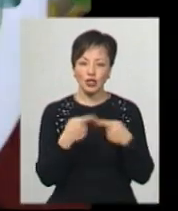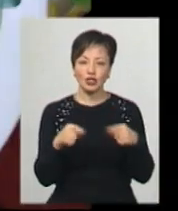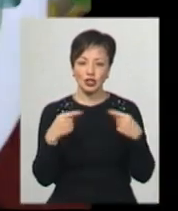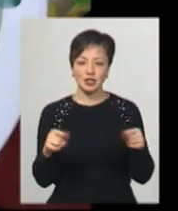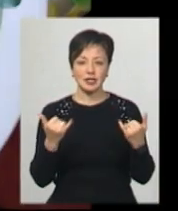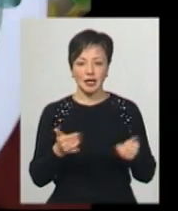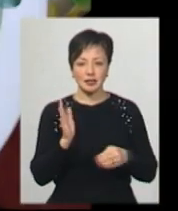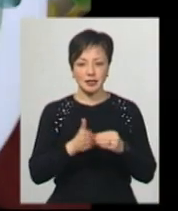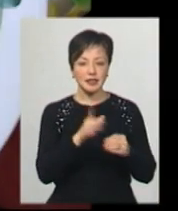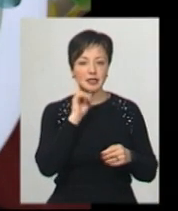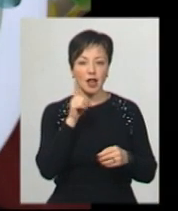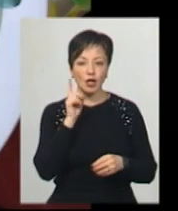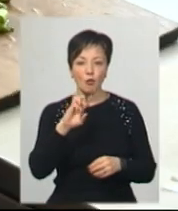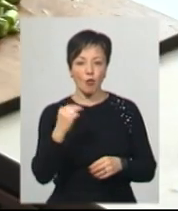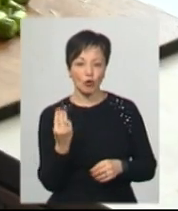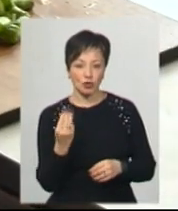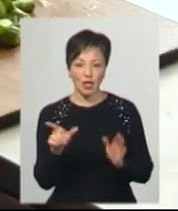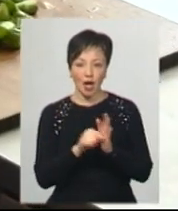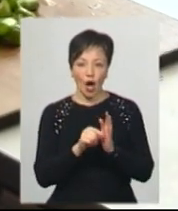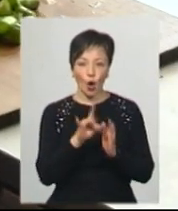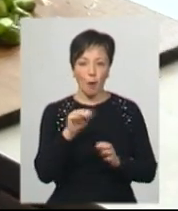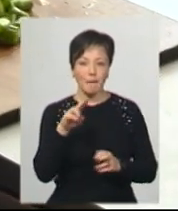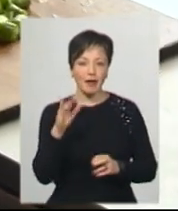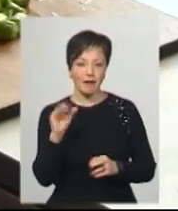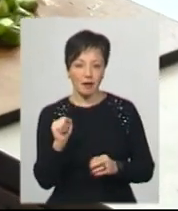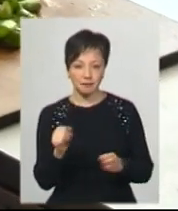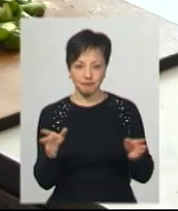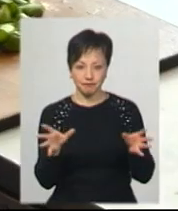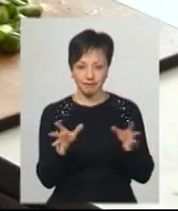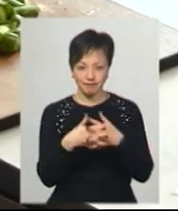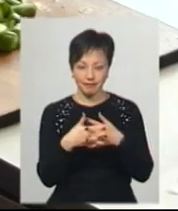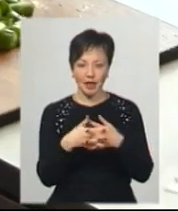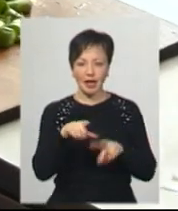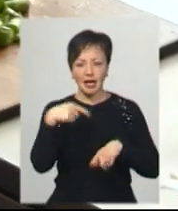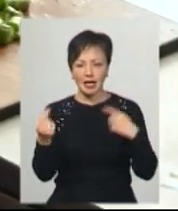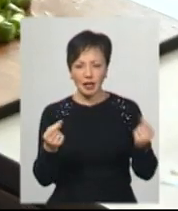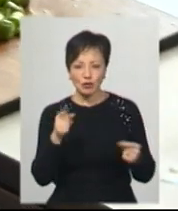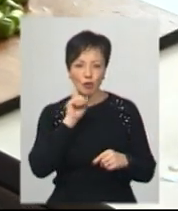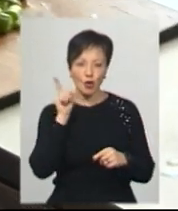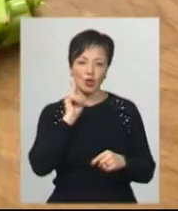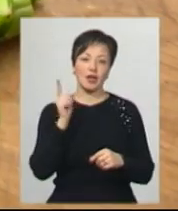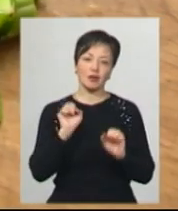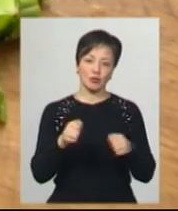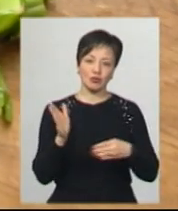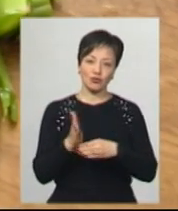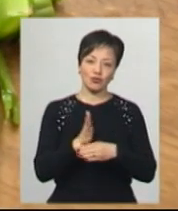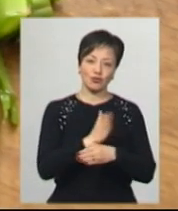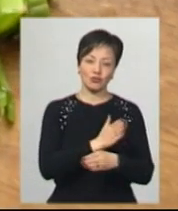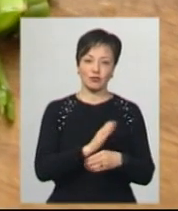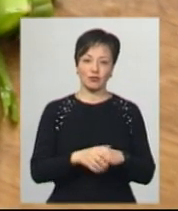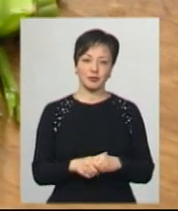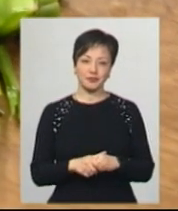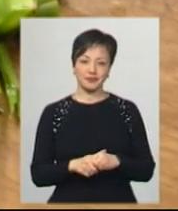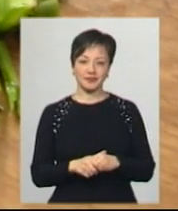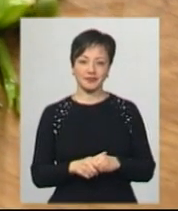Зараз нарізає спаржу для зеленого борщу з кропивою. Її всю, і гілочки молоденькі. По крайній